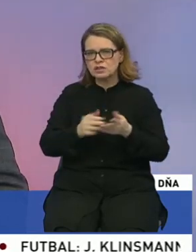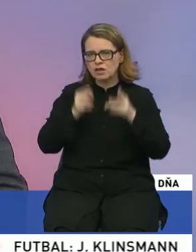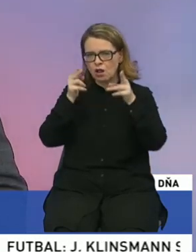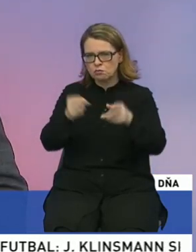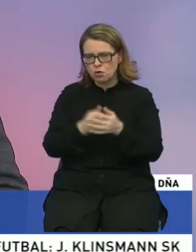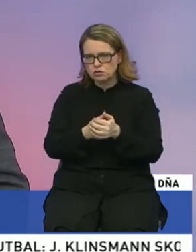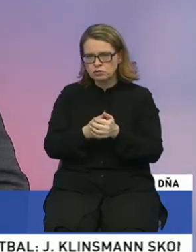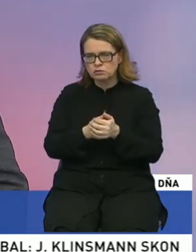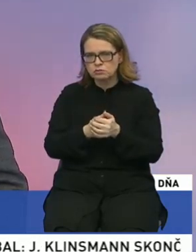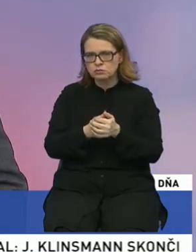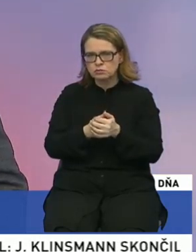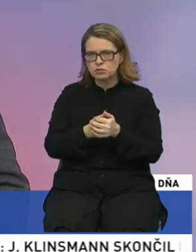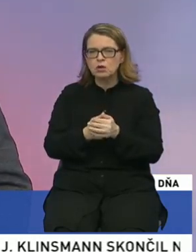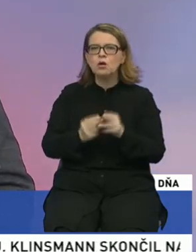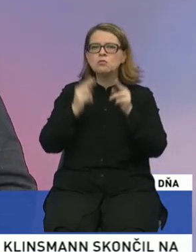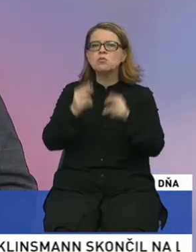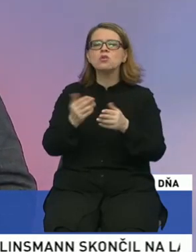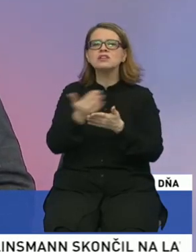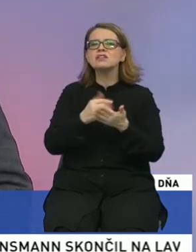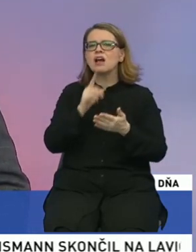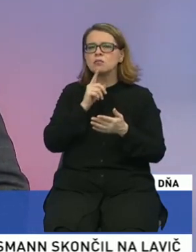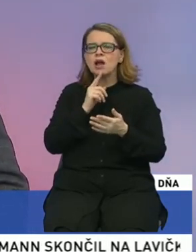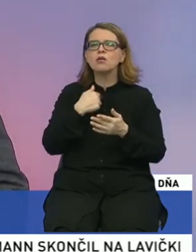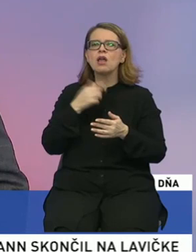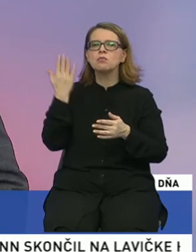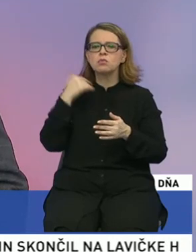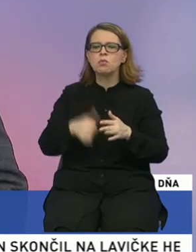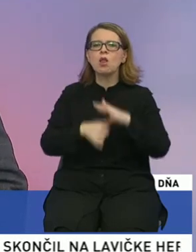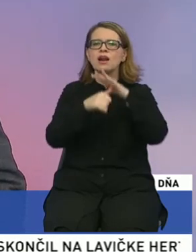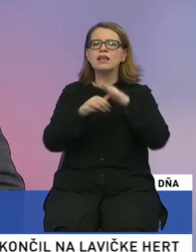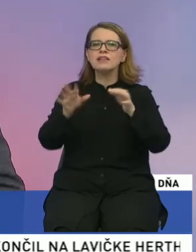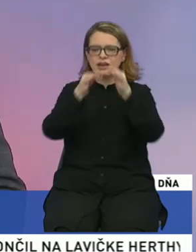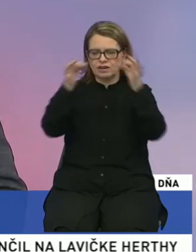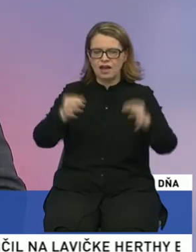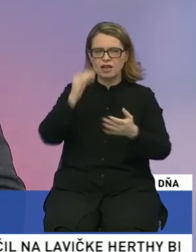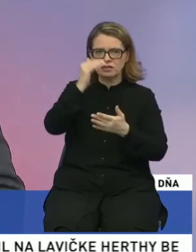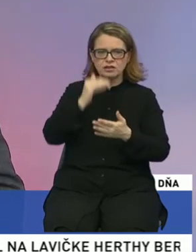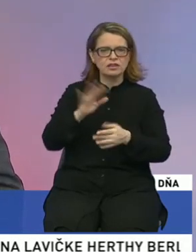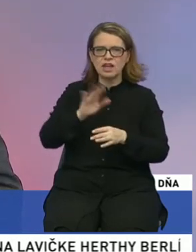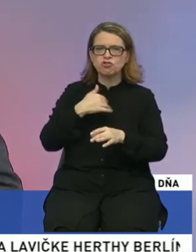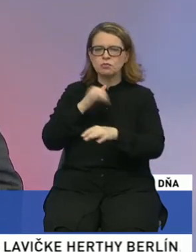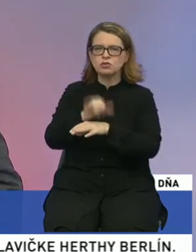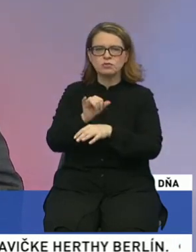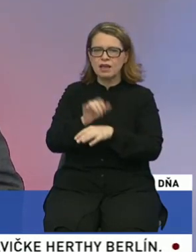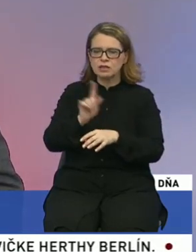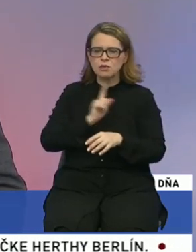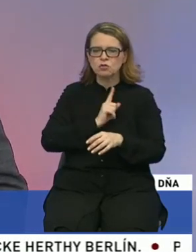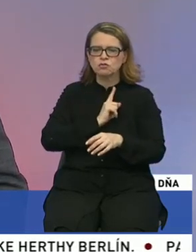nezískalo preto, lebo ja ako povedzme líder tej kandidátky nejako zanedbával by som svoje